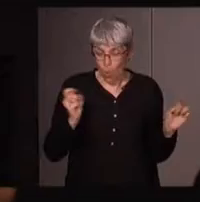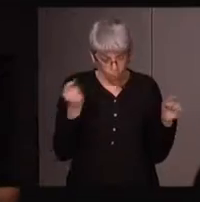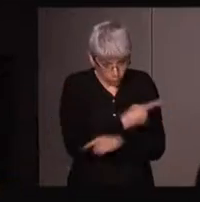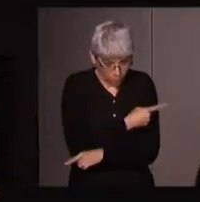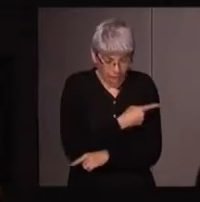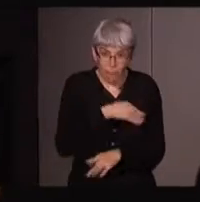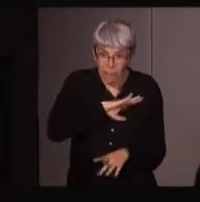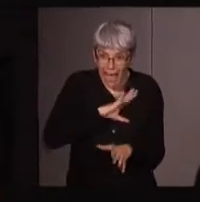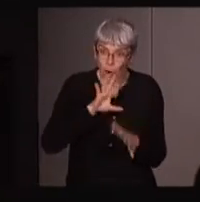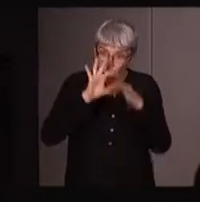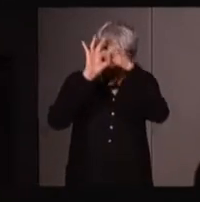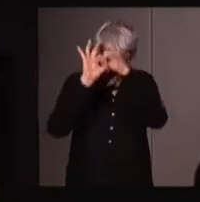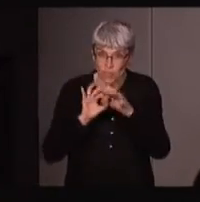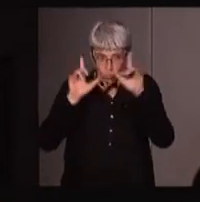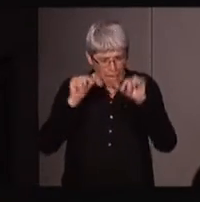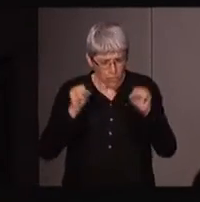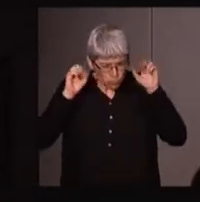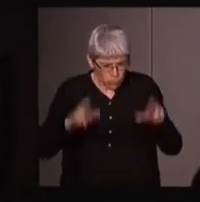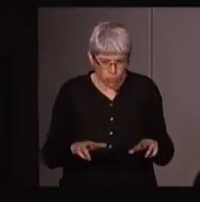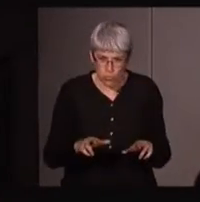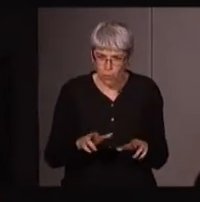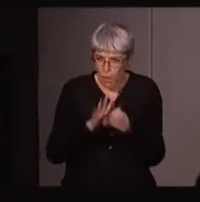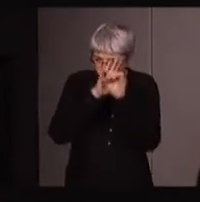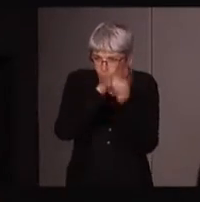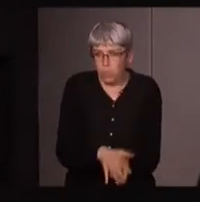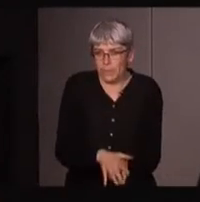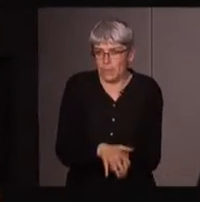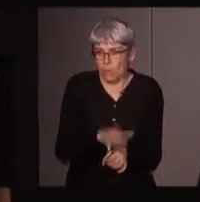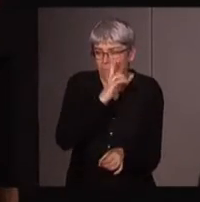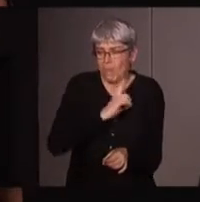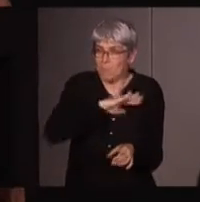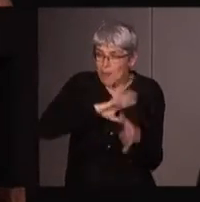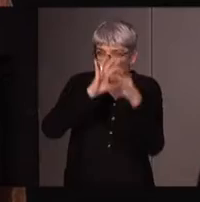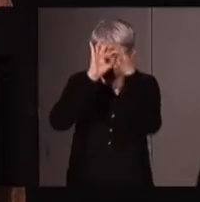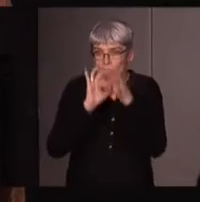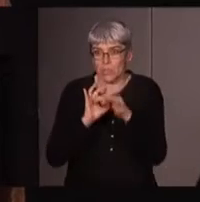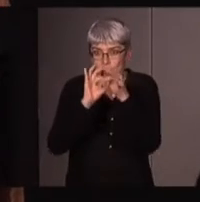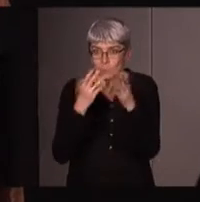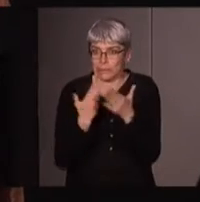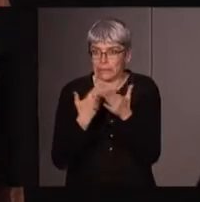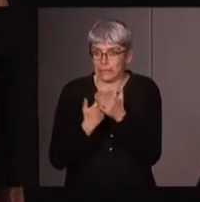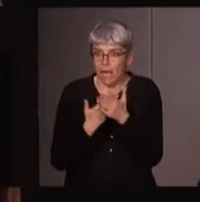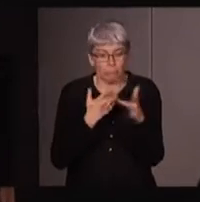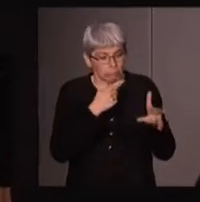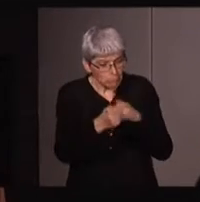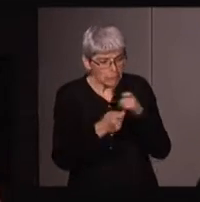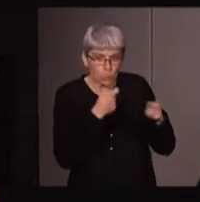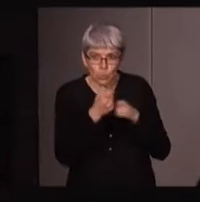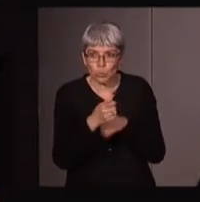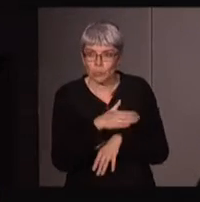quasiment par nature, en tant que religion, un instrument d'oppression des femmes. Et c'est un des grands points de discussion et